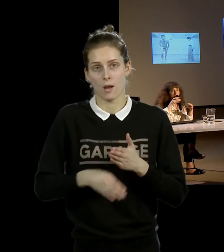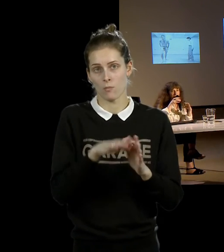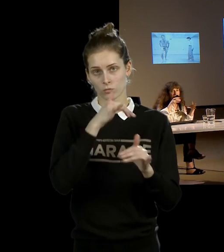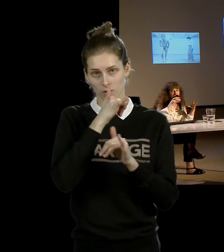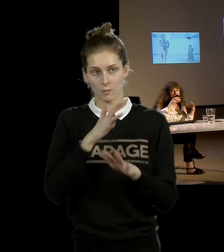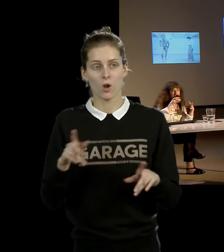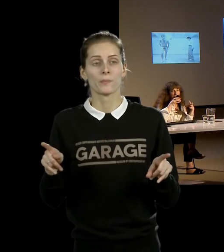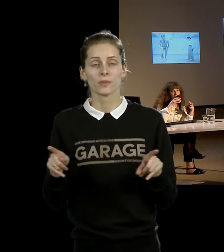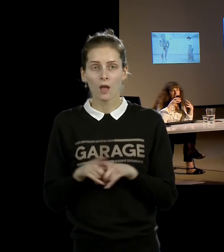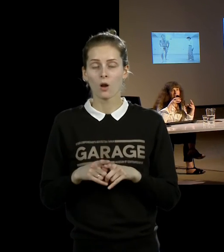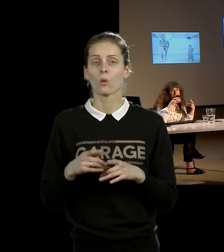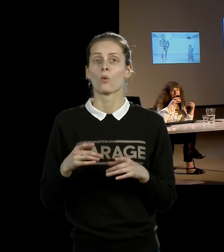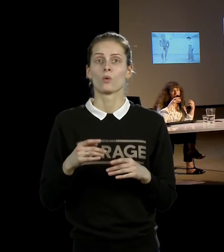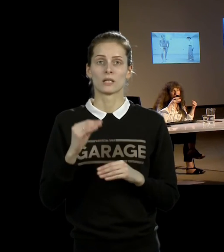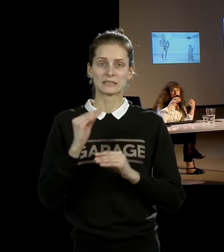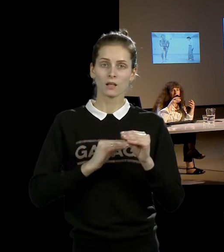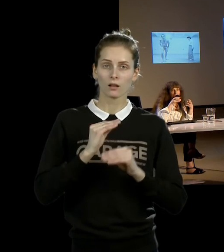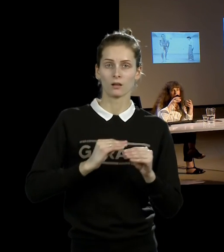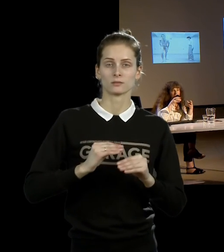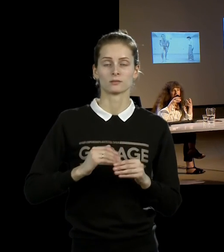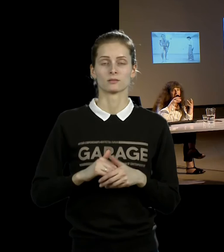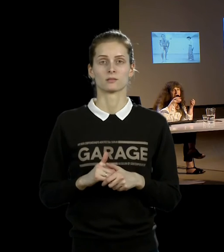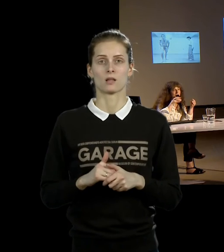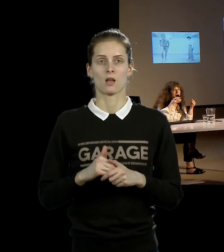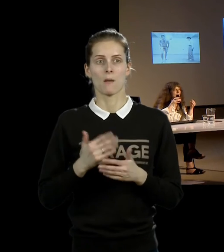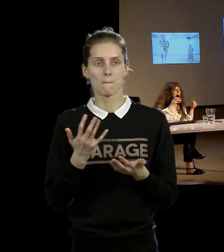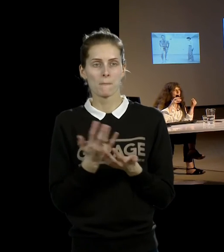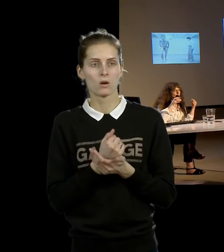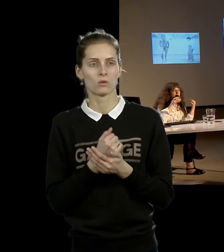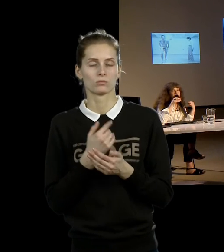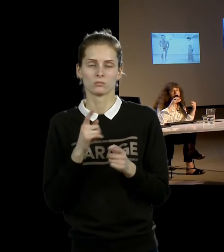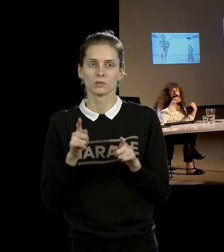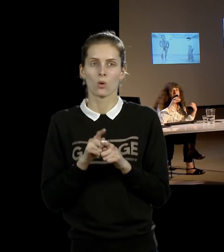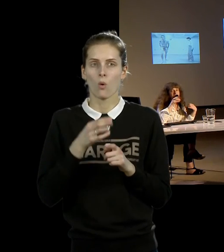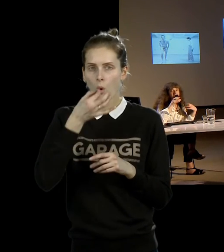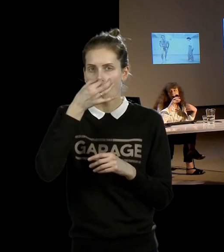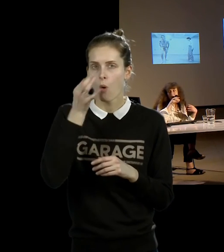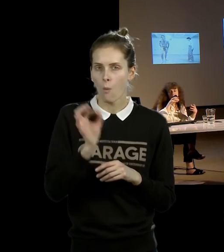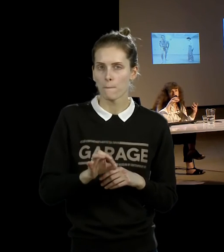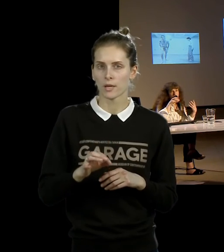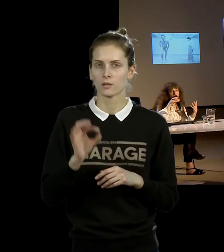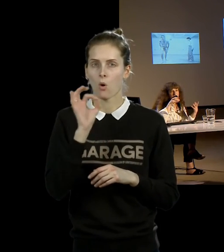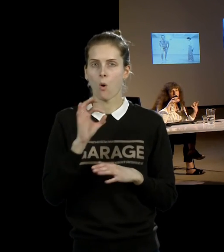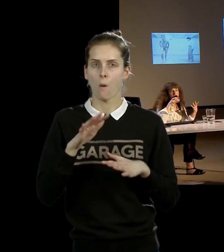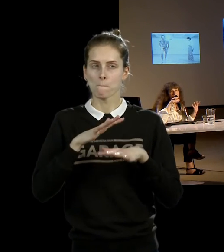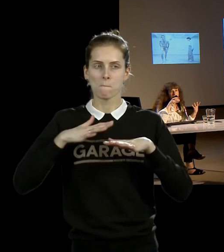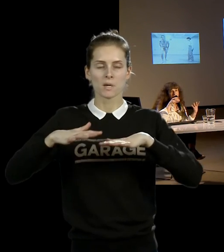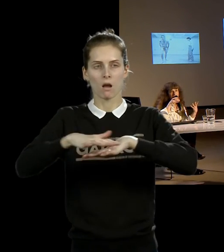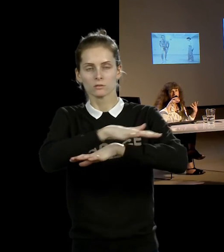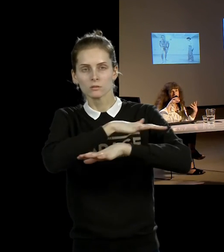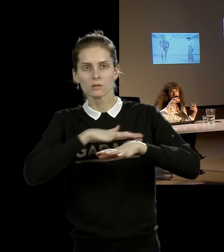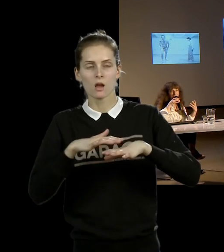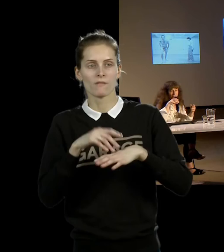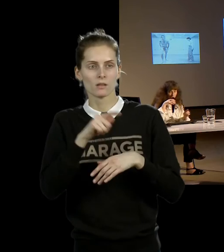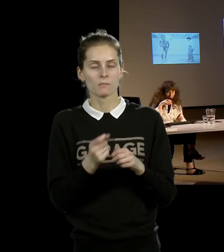тоже некая конфигурация тел в пространство, которое создает образ пространства, но при этом в ней возникает, собственно говоря, психологическая